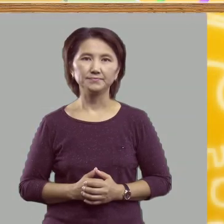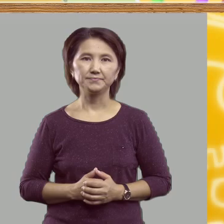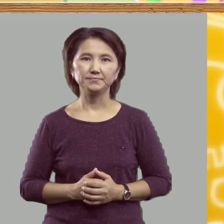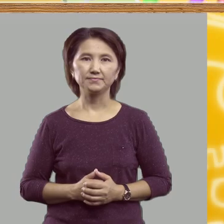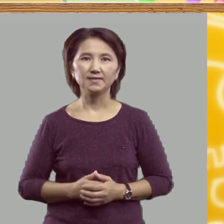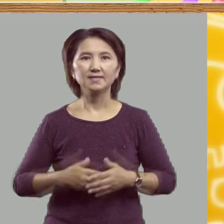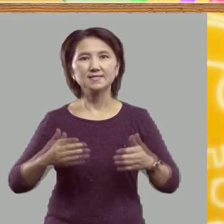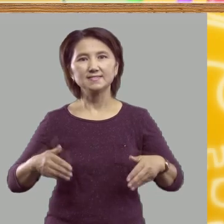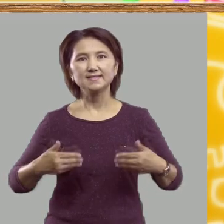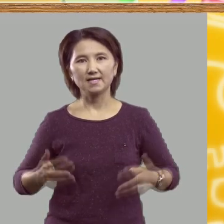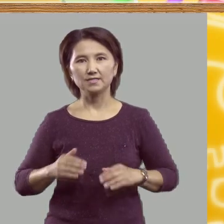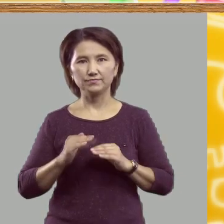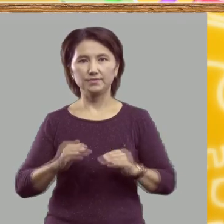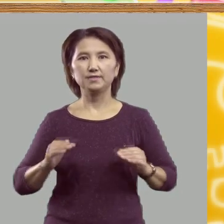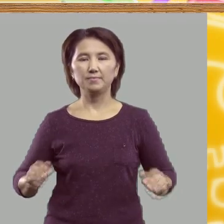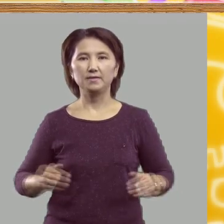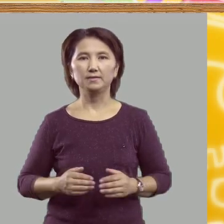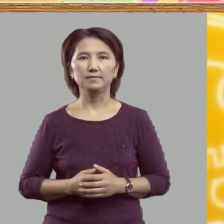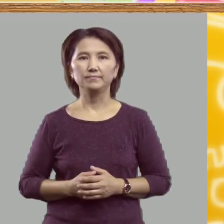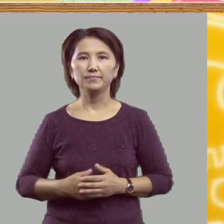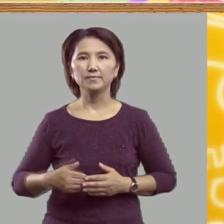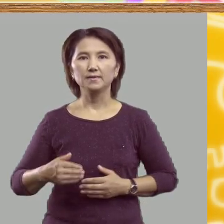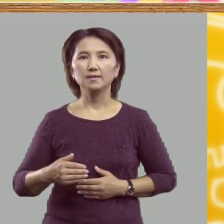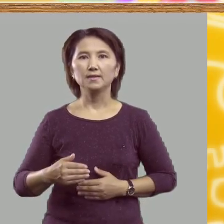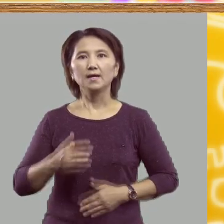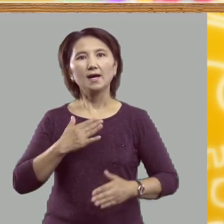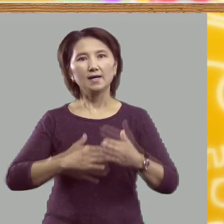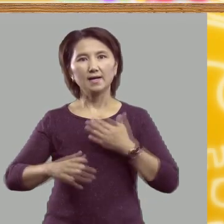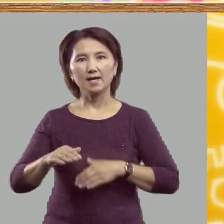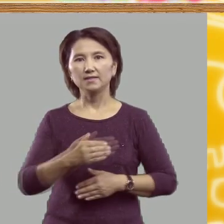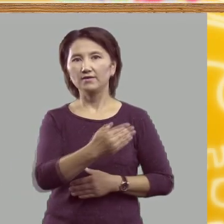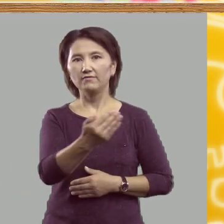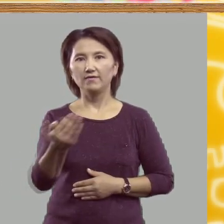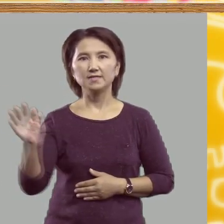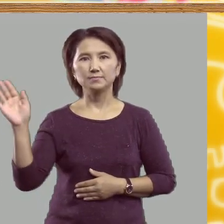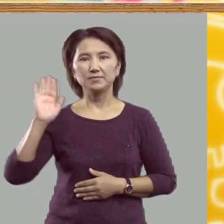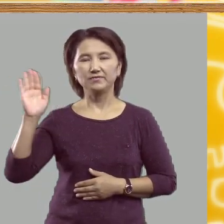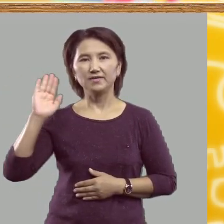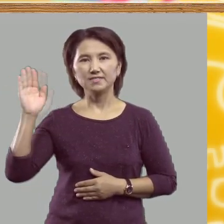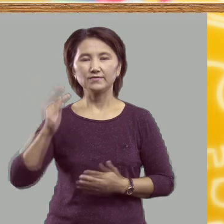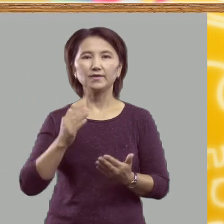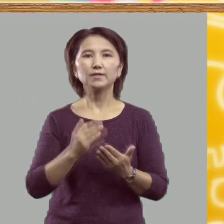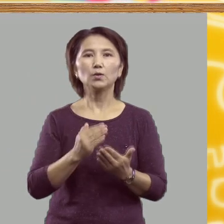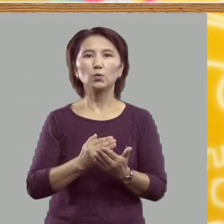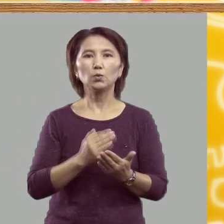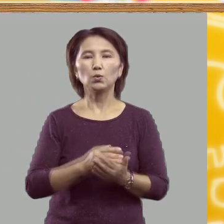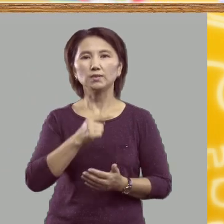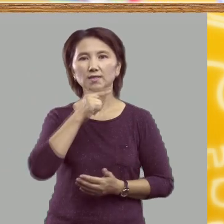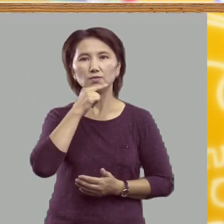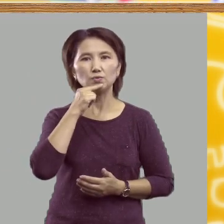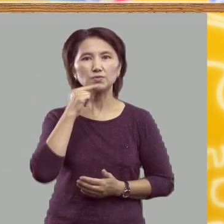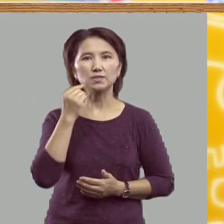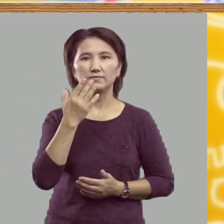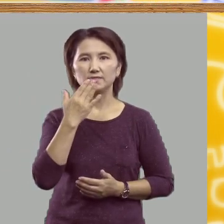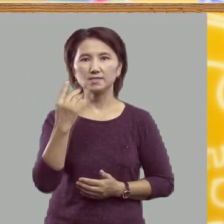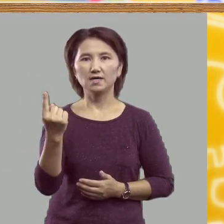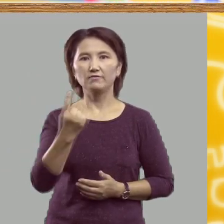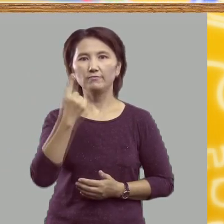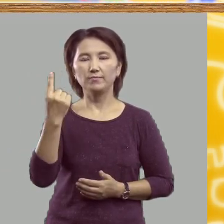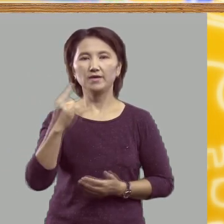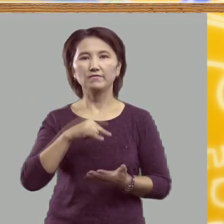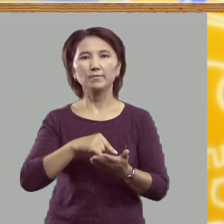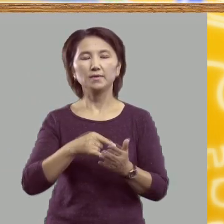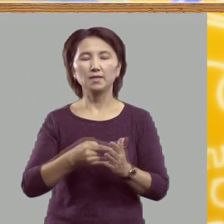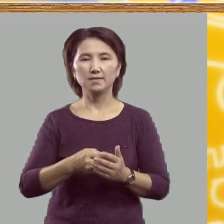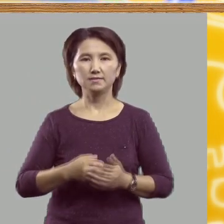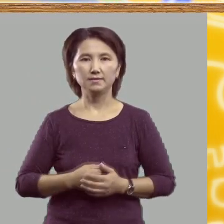Здравствуйте, ребята! Рада вас приветствовать на уроке русского языка в первом классе.